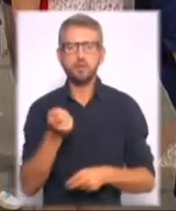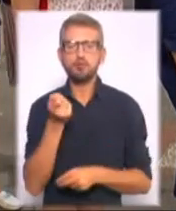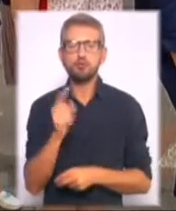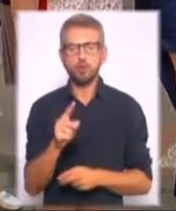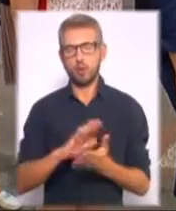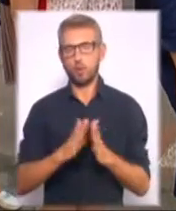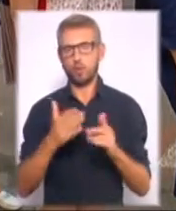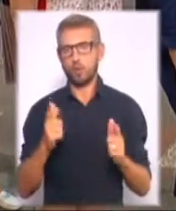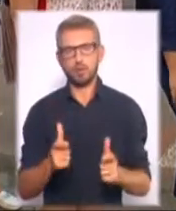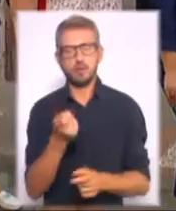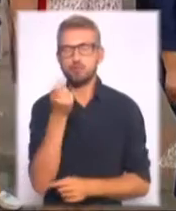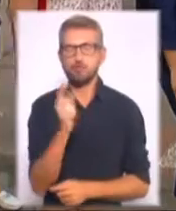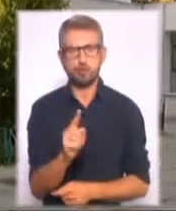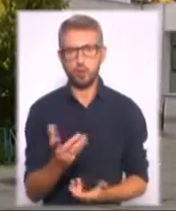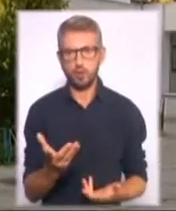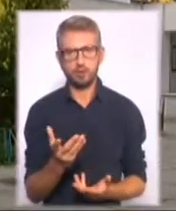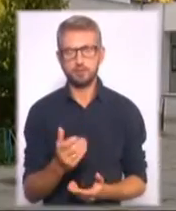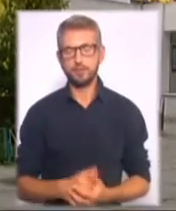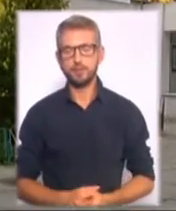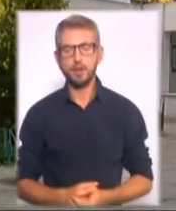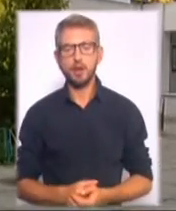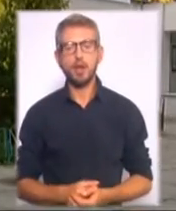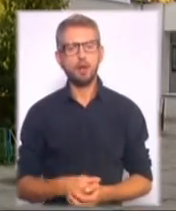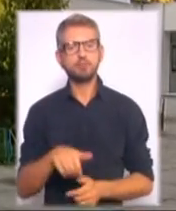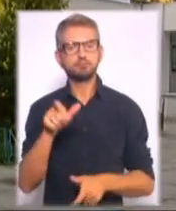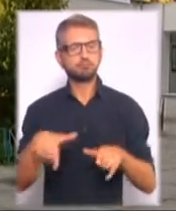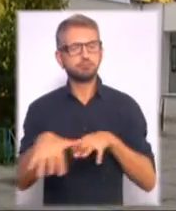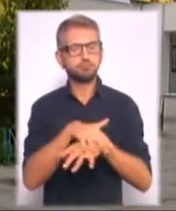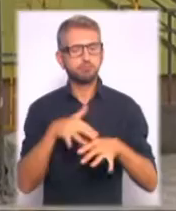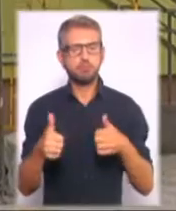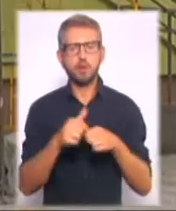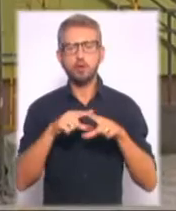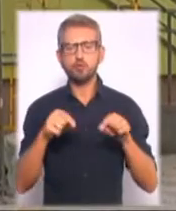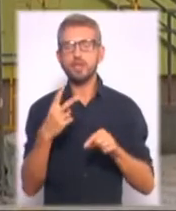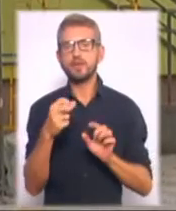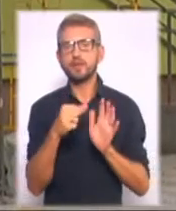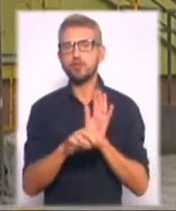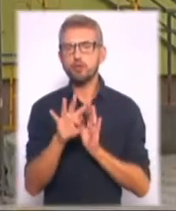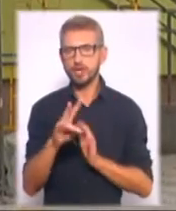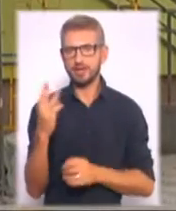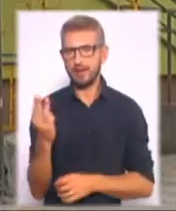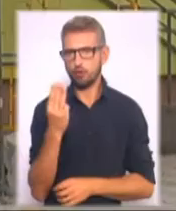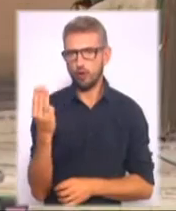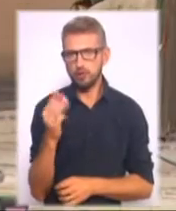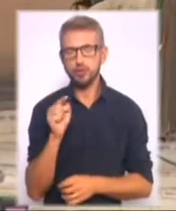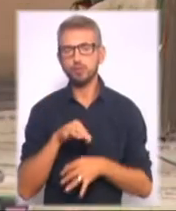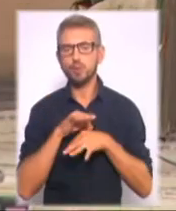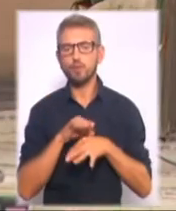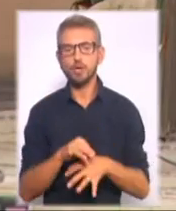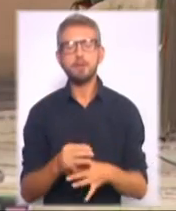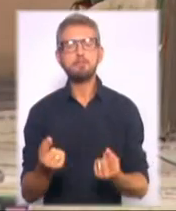що угоди. Жодної. Ні на що. Людно і гамірно біля школи 264, що на Троєщині. Робітники тут проводять масштабну